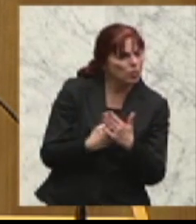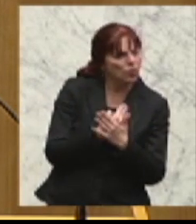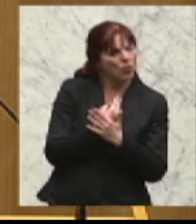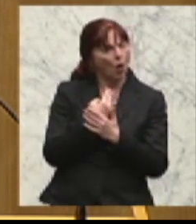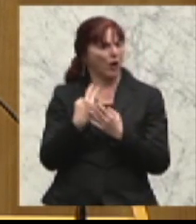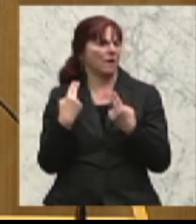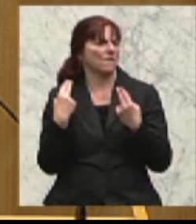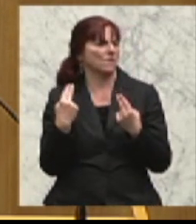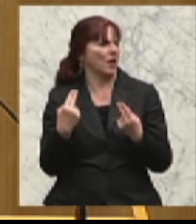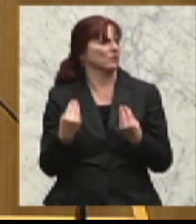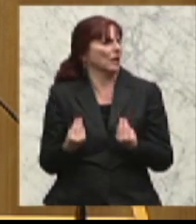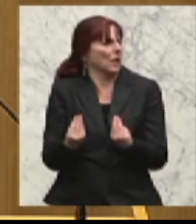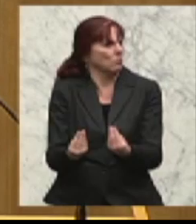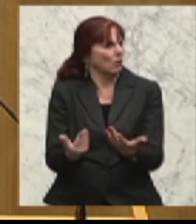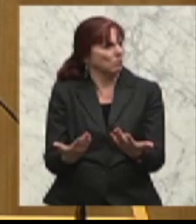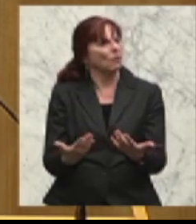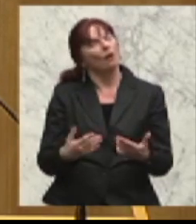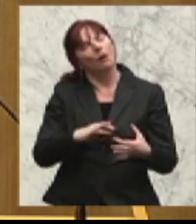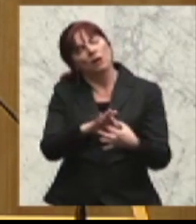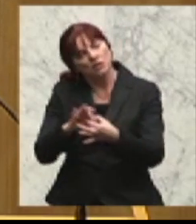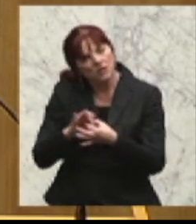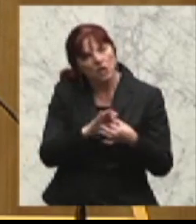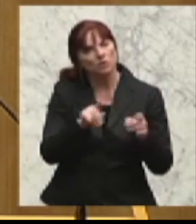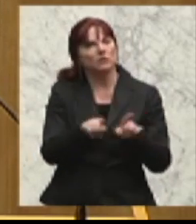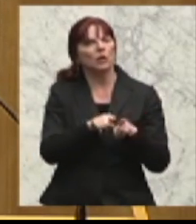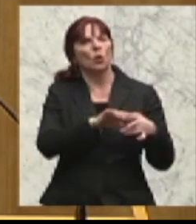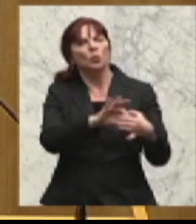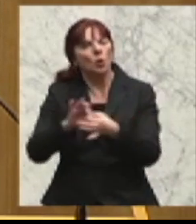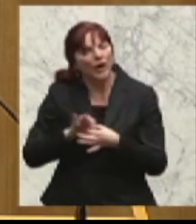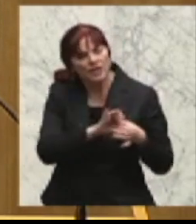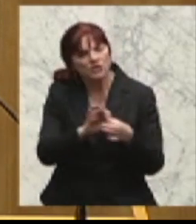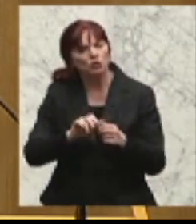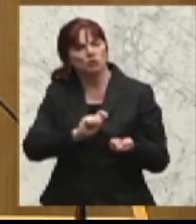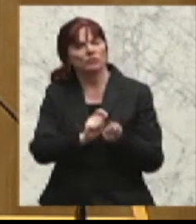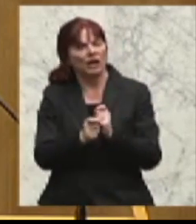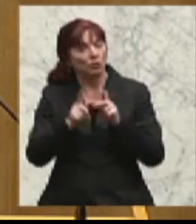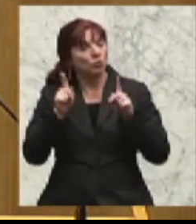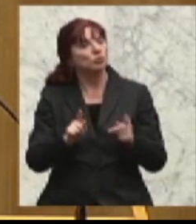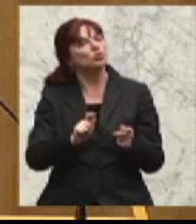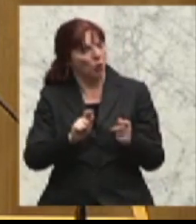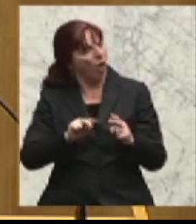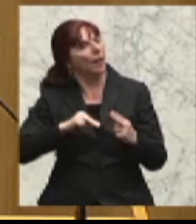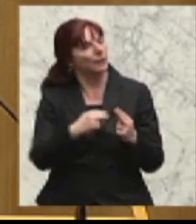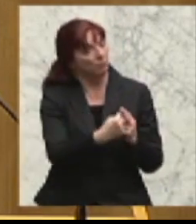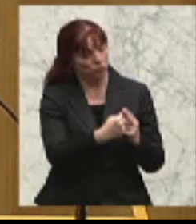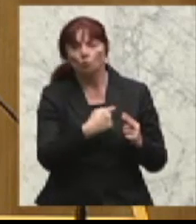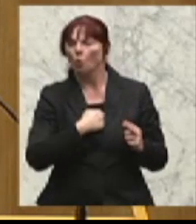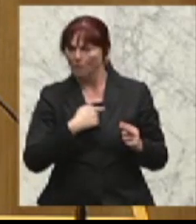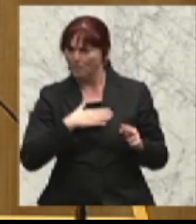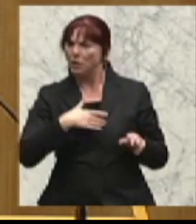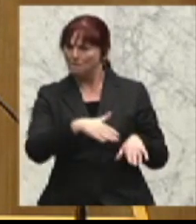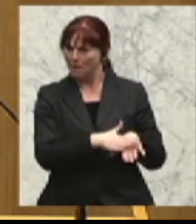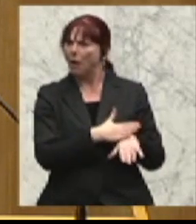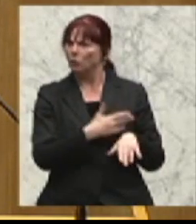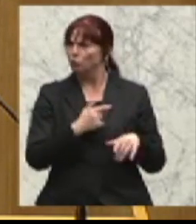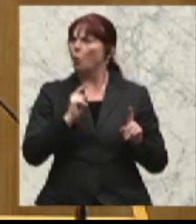zu geben, um sowohl die gesellschaftlichen als auch organisatorischen Veränderungen Rechnung zu tragen, eigentlich sehr wohlwollend aufgenommen. Ich